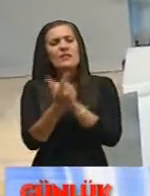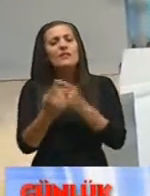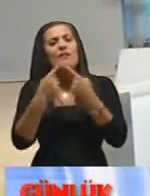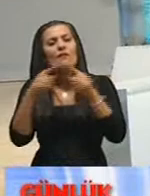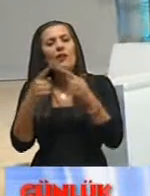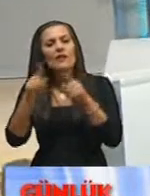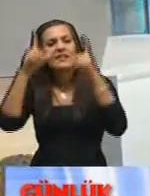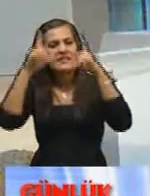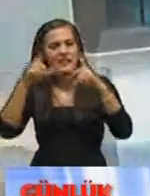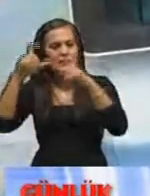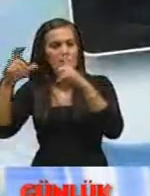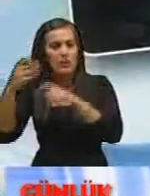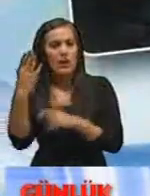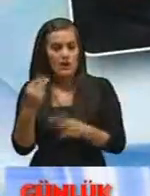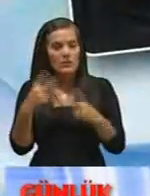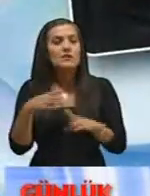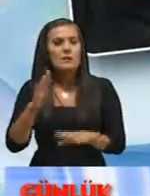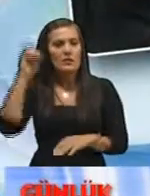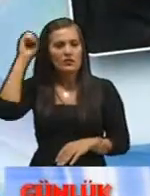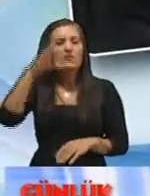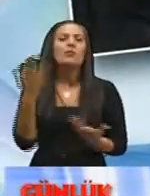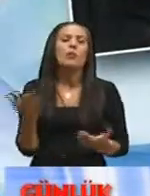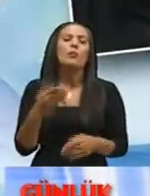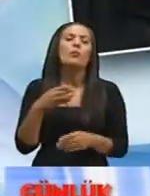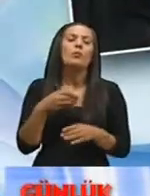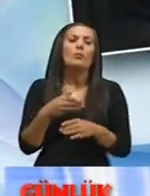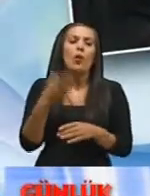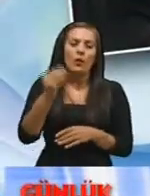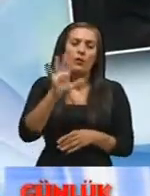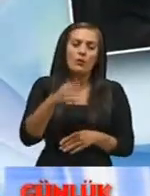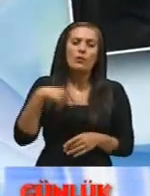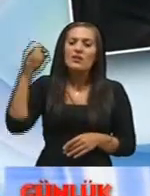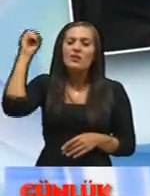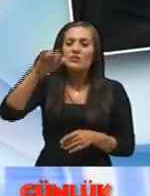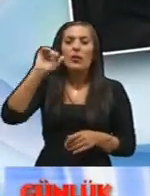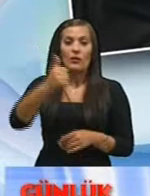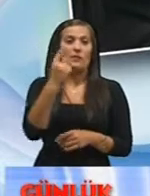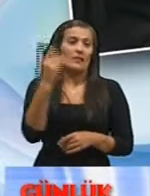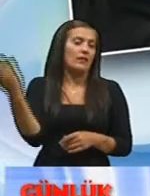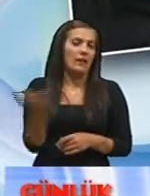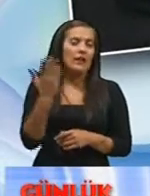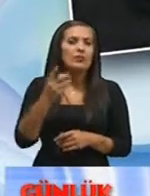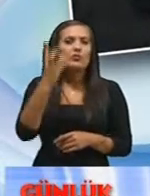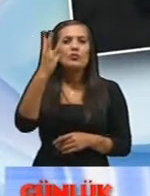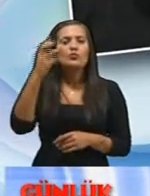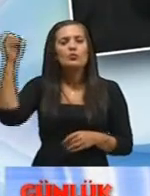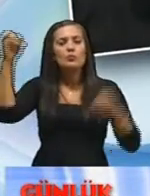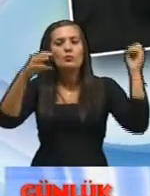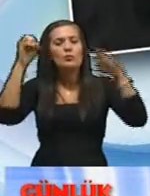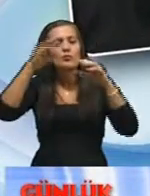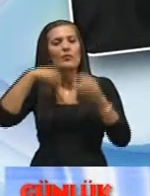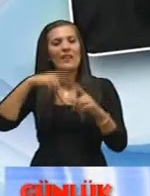resimler alabiliriz ama değil mi ışık sayesinde? mutlaka yani ışığın önemlerinden bir tanesi de üç boyutlu